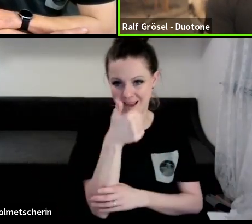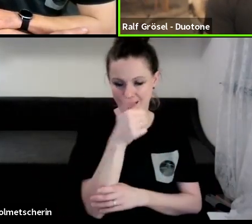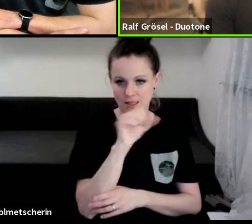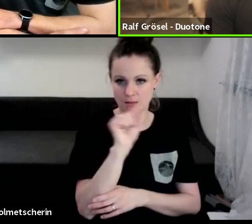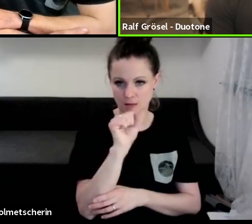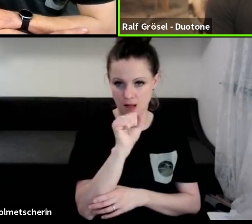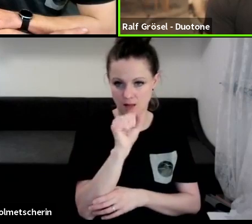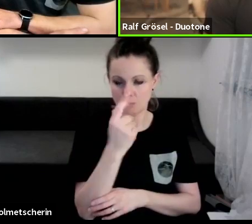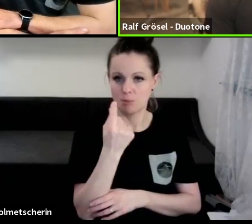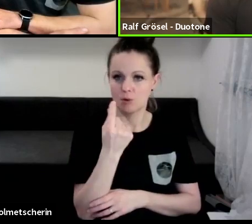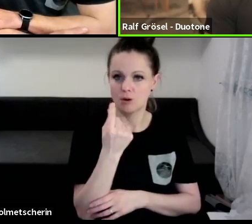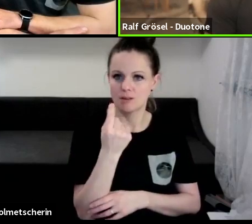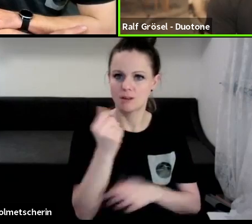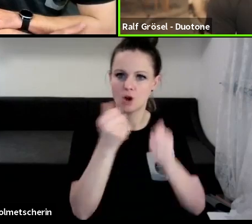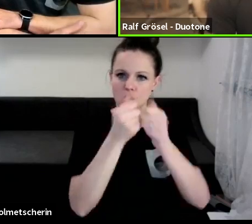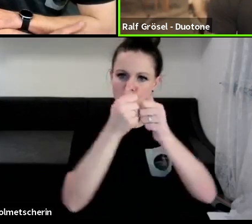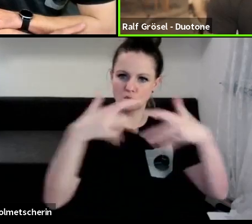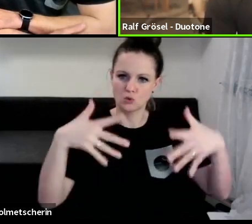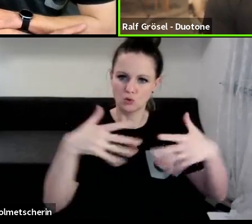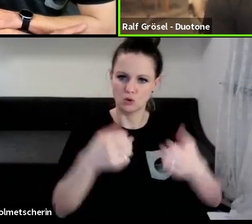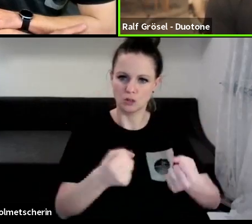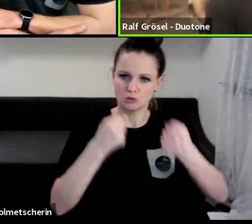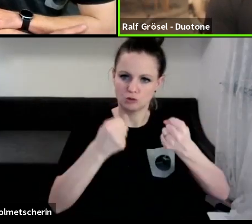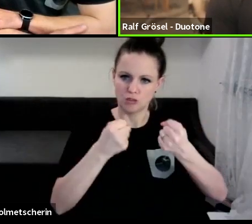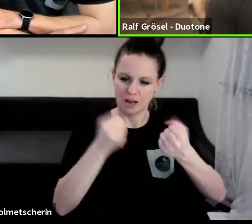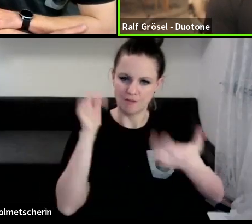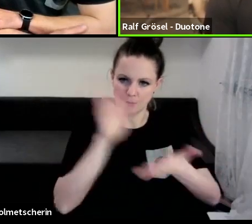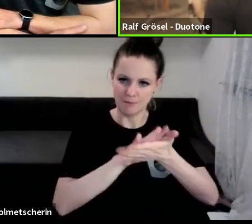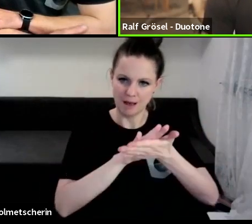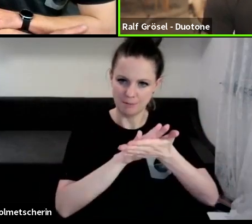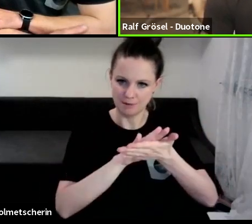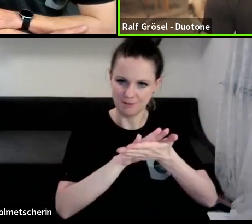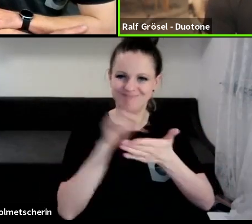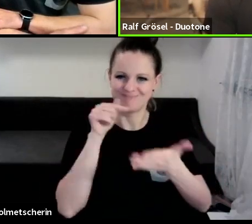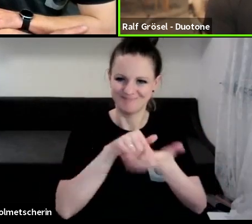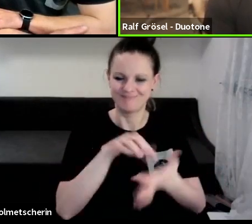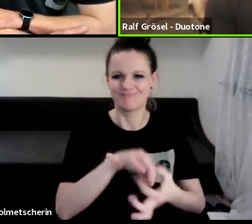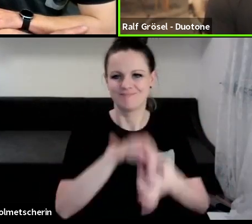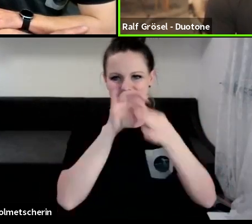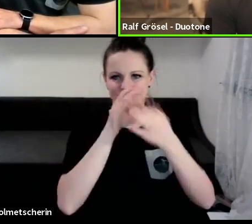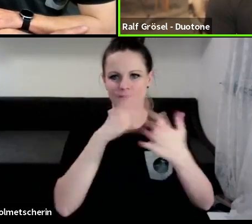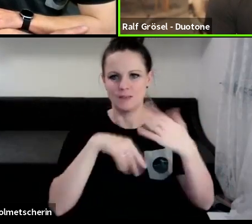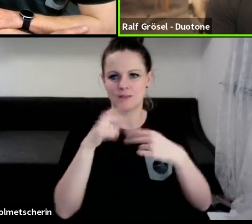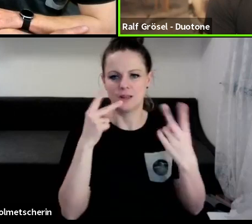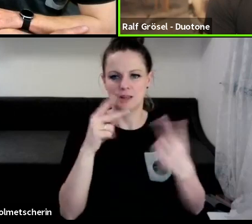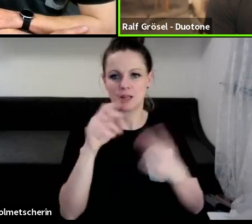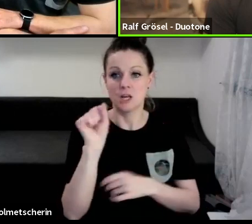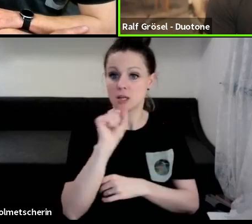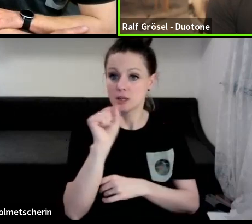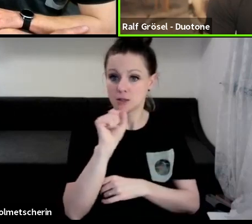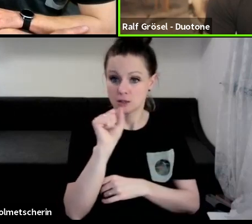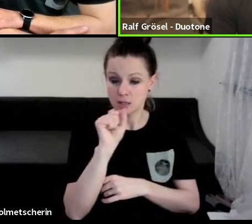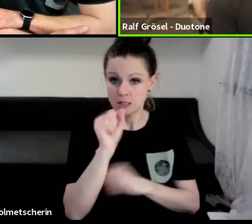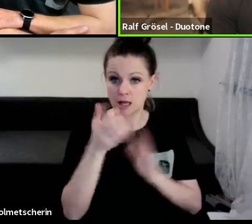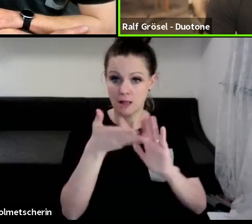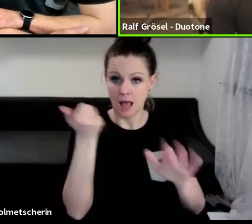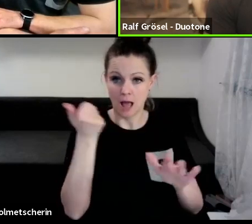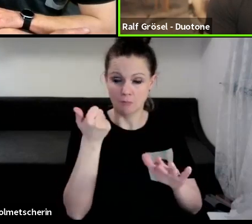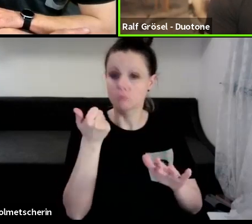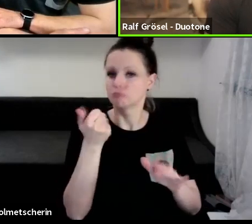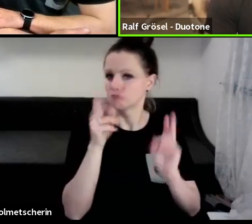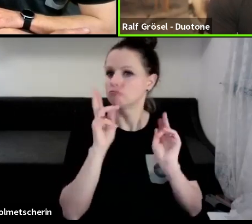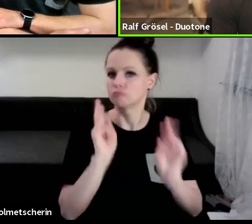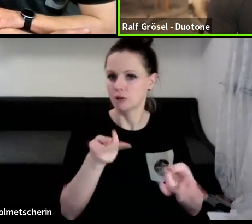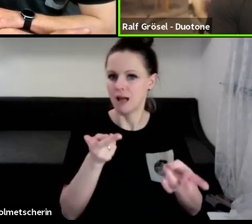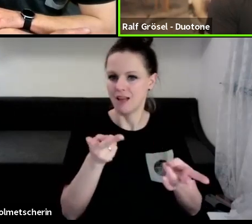Struktursteifigkeit zu bekommen. Und das ist letztendlich der Punkt. Also die Strats wegzulassen, ist technisch überhaupt kein Problem, aber es